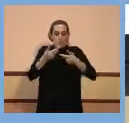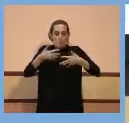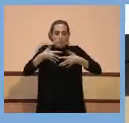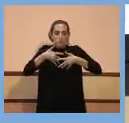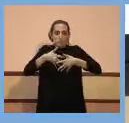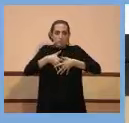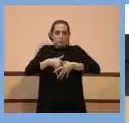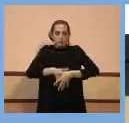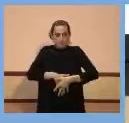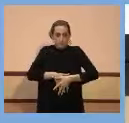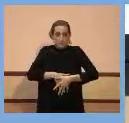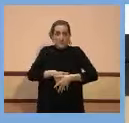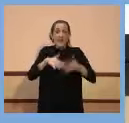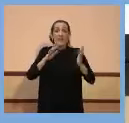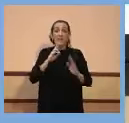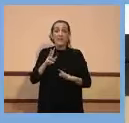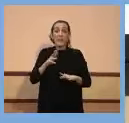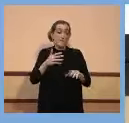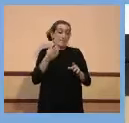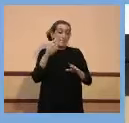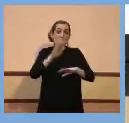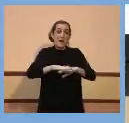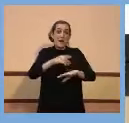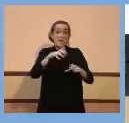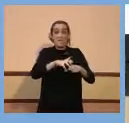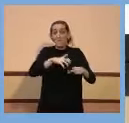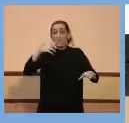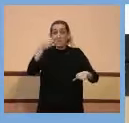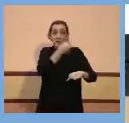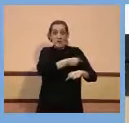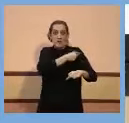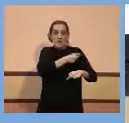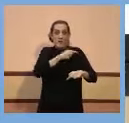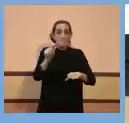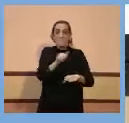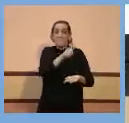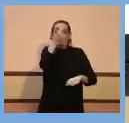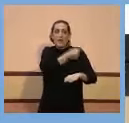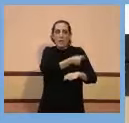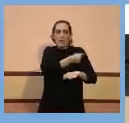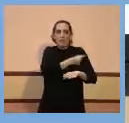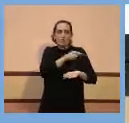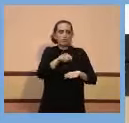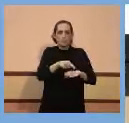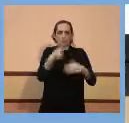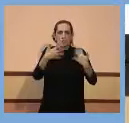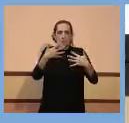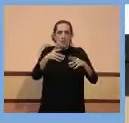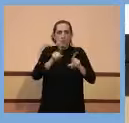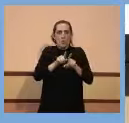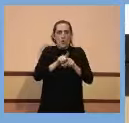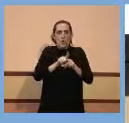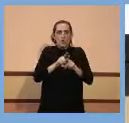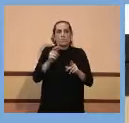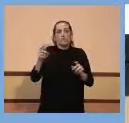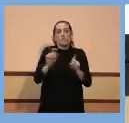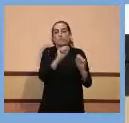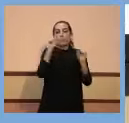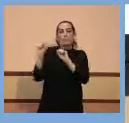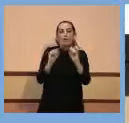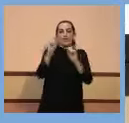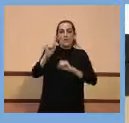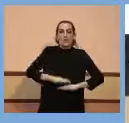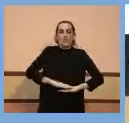Dos, para la mayoría de les vacunas la primera dosis és la que més contribuï a la protecció a corto plazo.